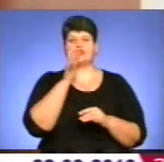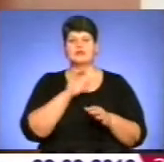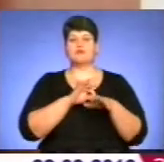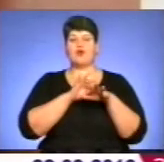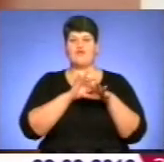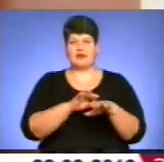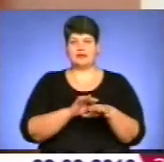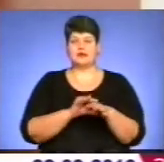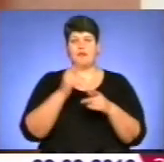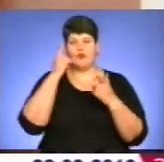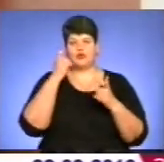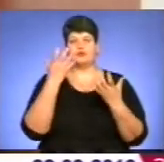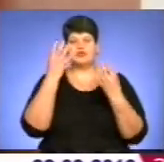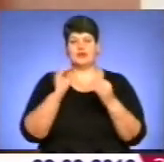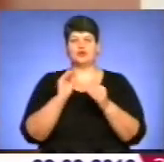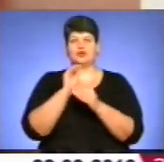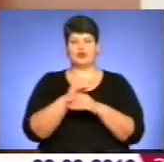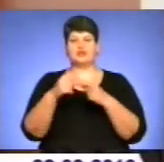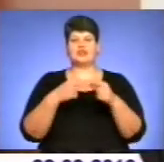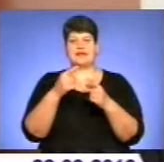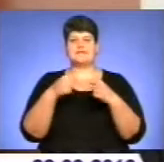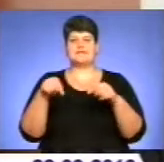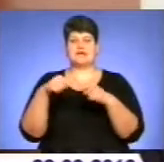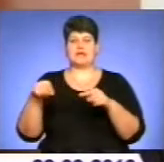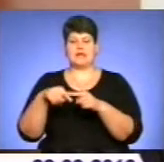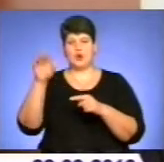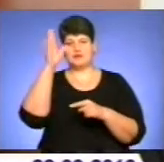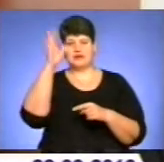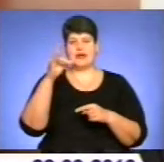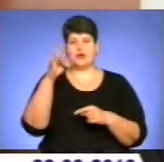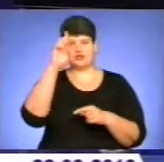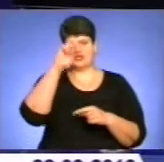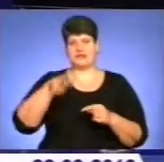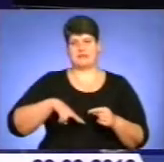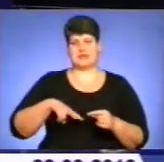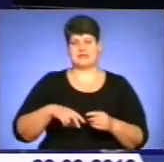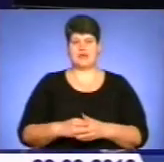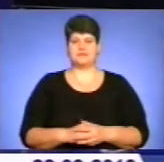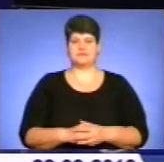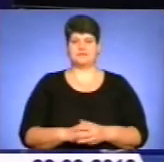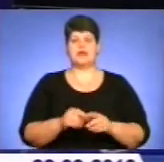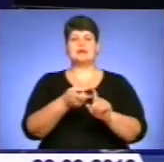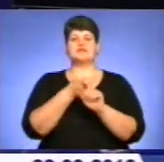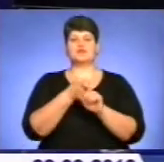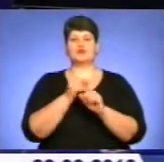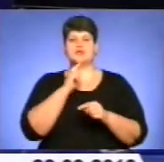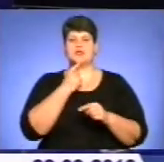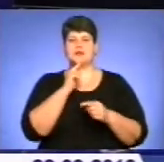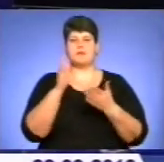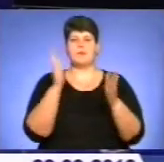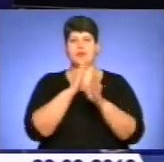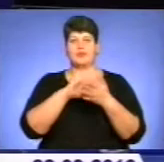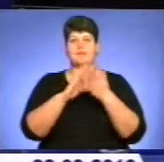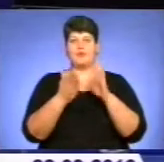додатково вже через відділи освіти районних державних адміністрацій. У зв'язку із складними погодними